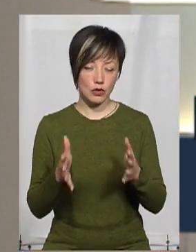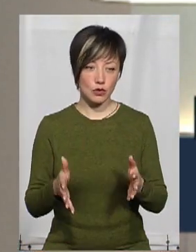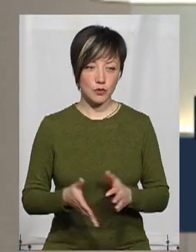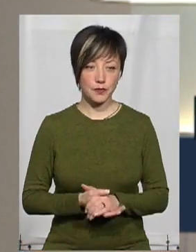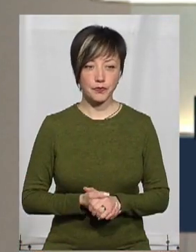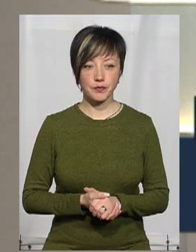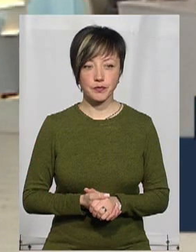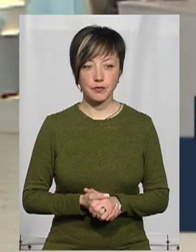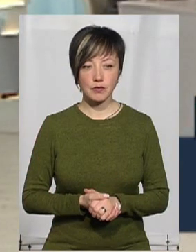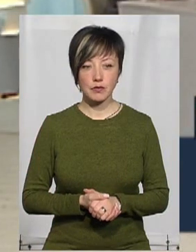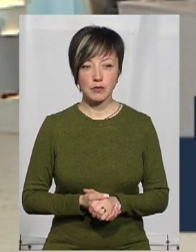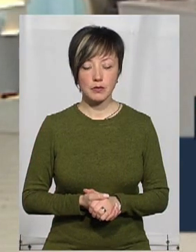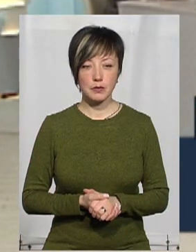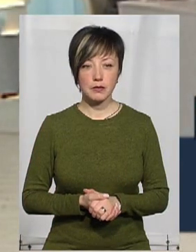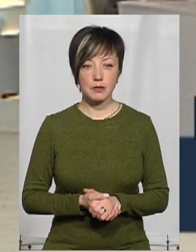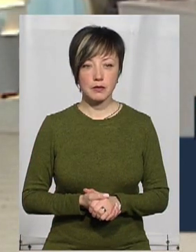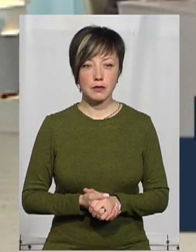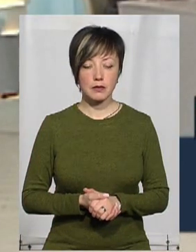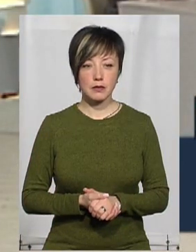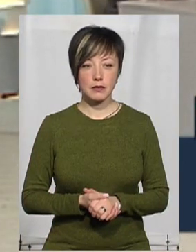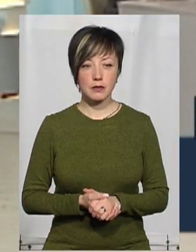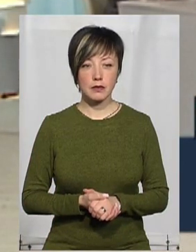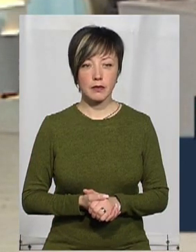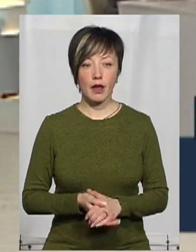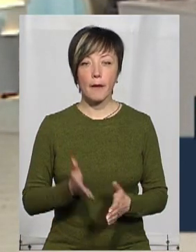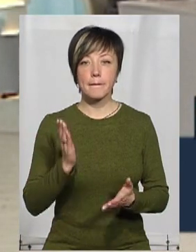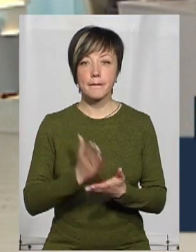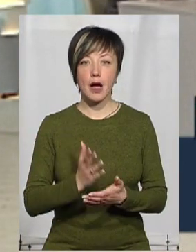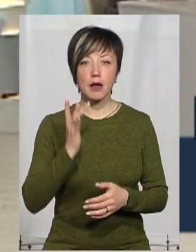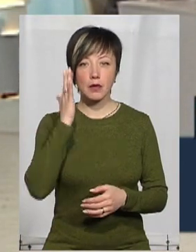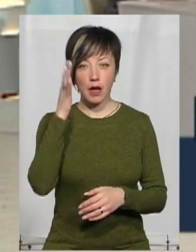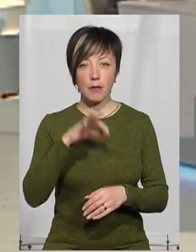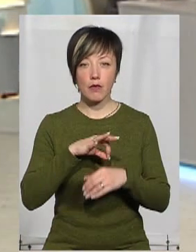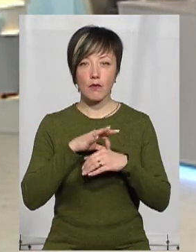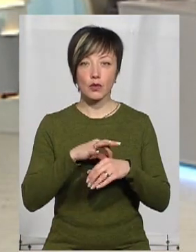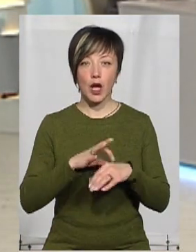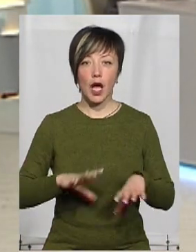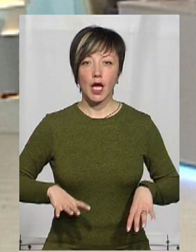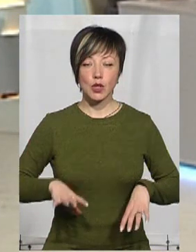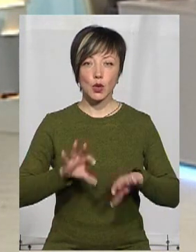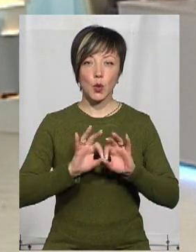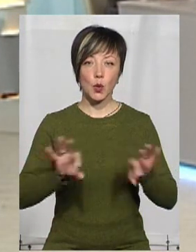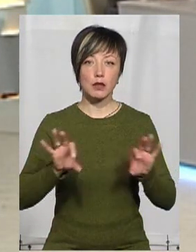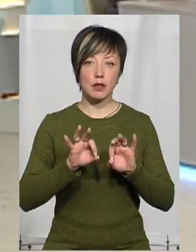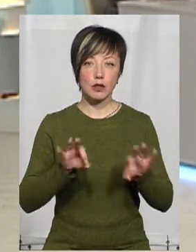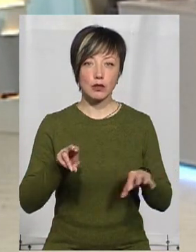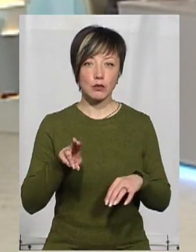в першу чергу інформаційного. Маємо намір проводити як інструктажі по